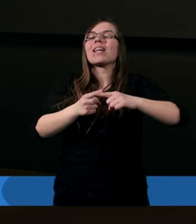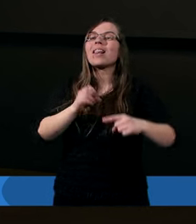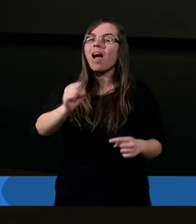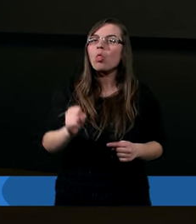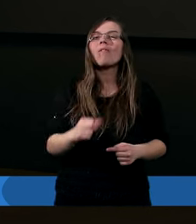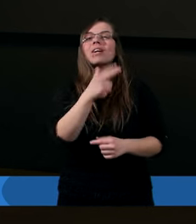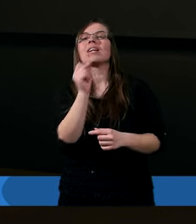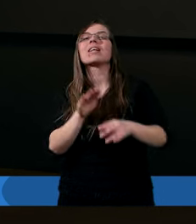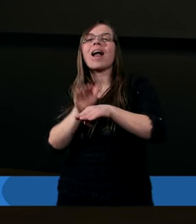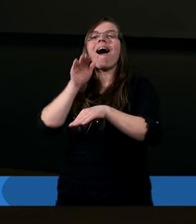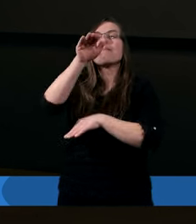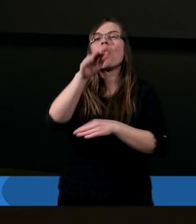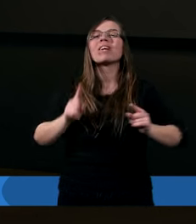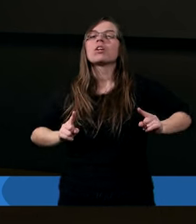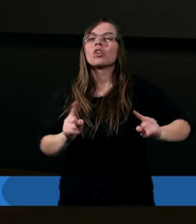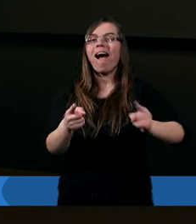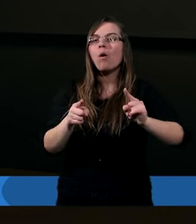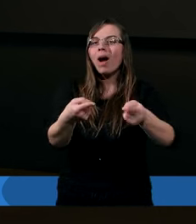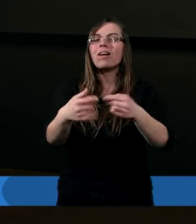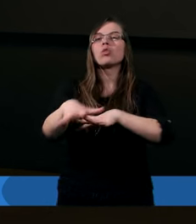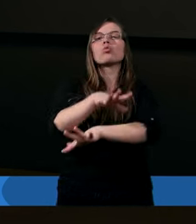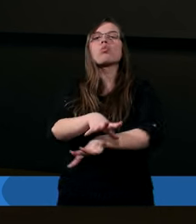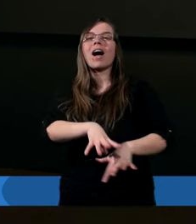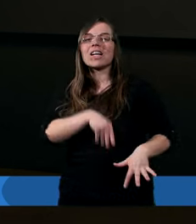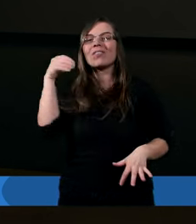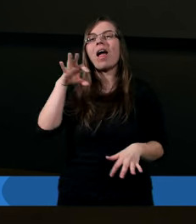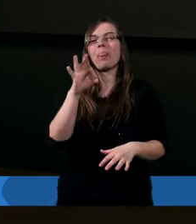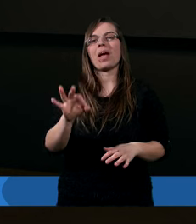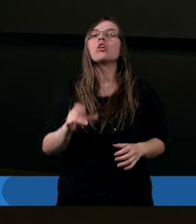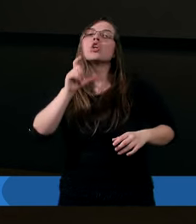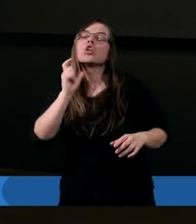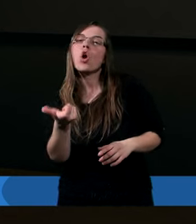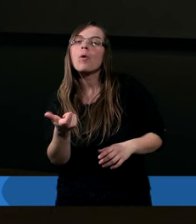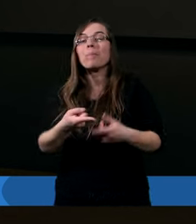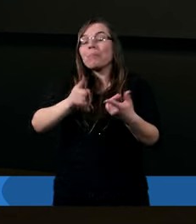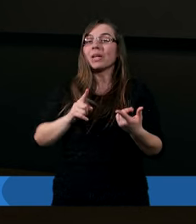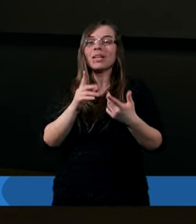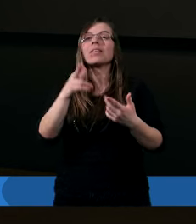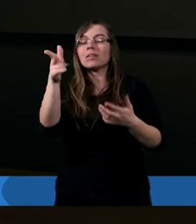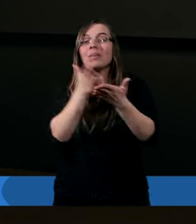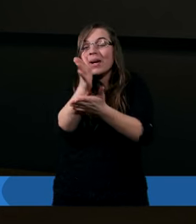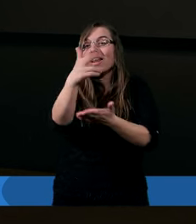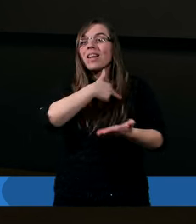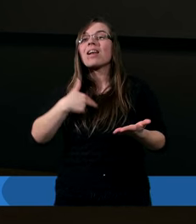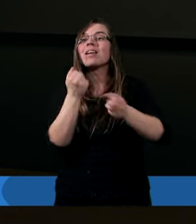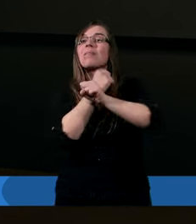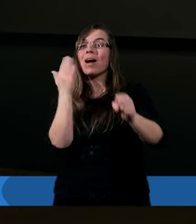zapowiedź działalności Ducha Świętego przez naszego Zbawiciela.